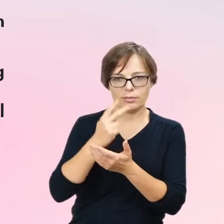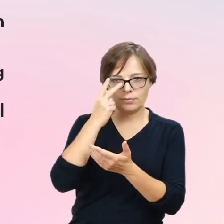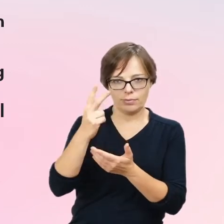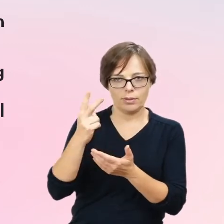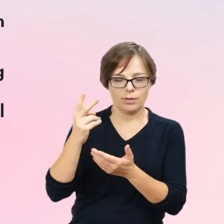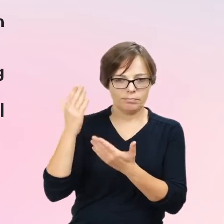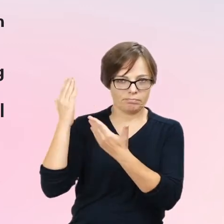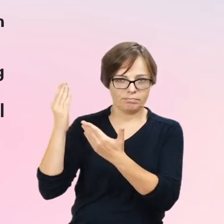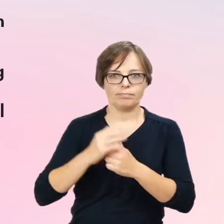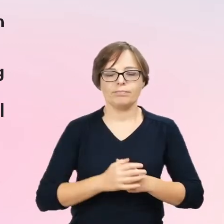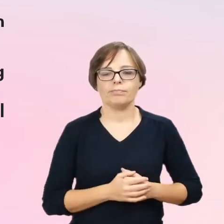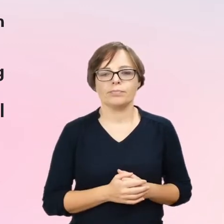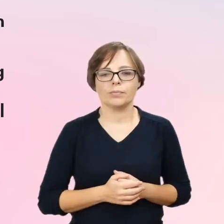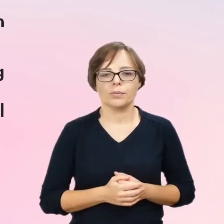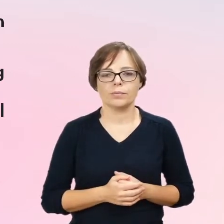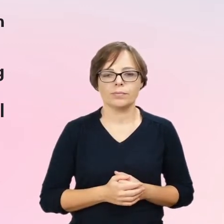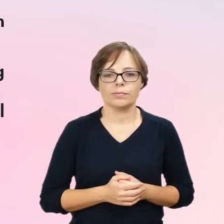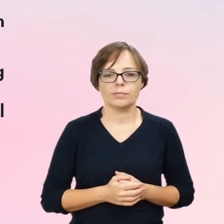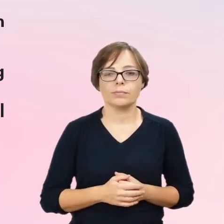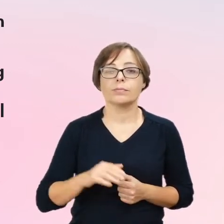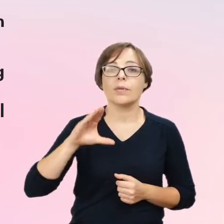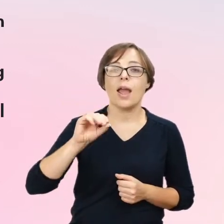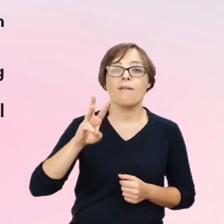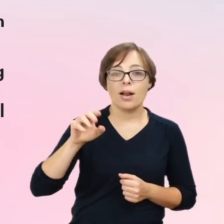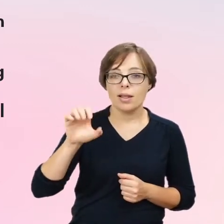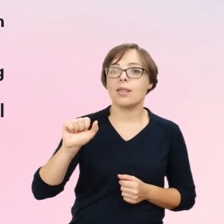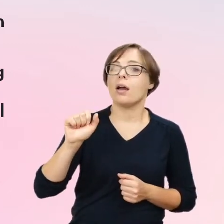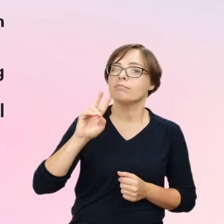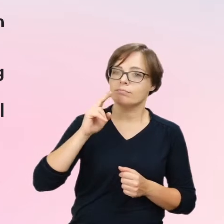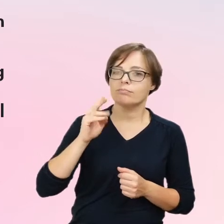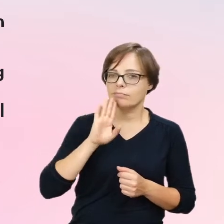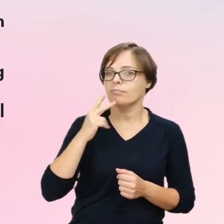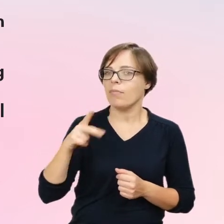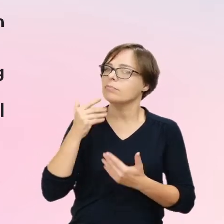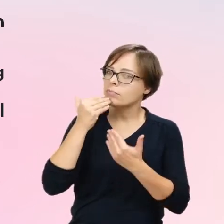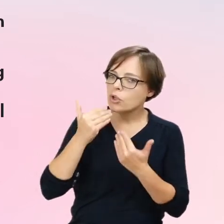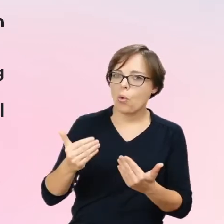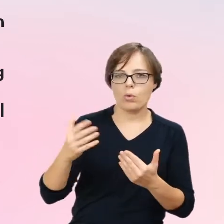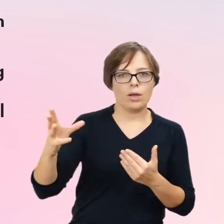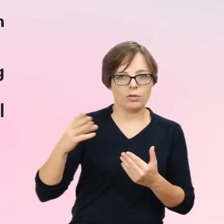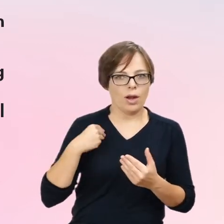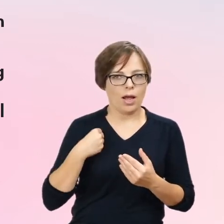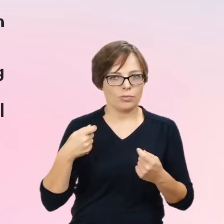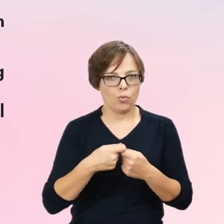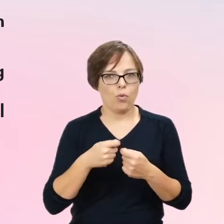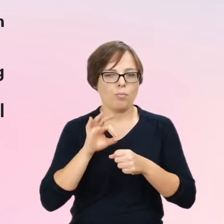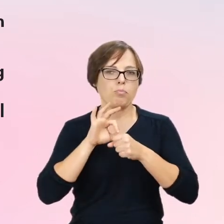.com. Ewelina, jeszcze raz bardzo Ci serdecznie dziękuję za współprowadzenie tego